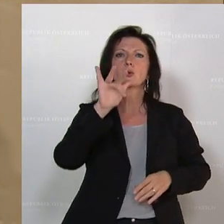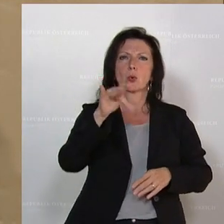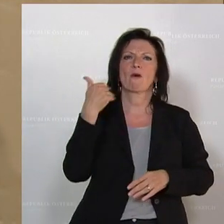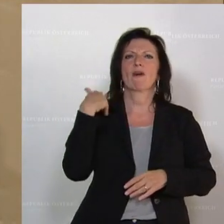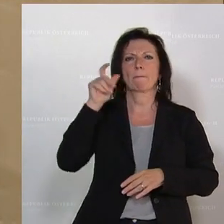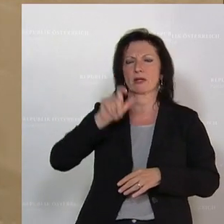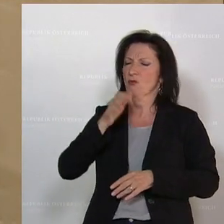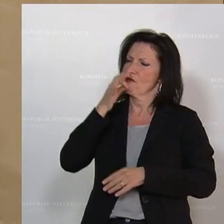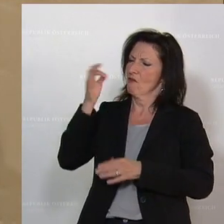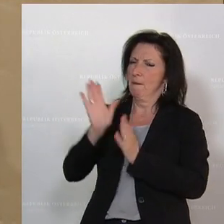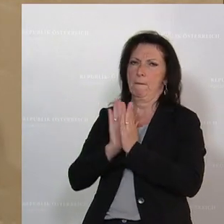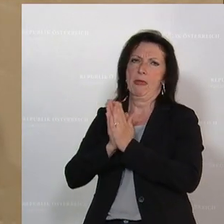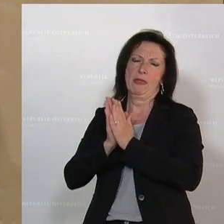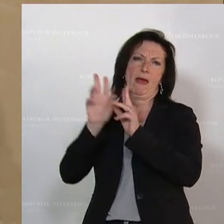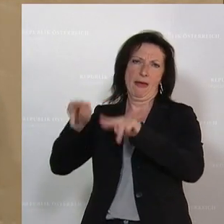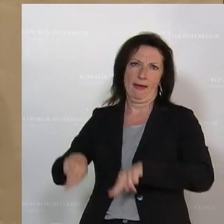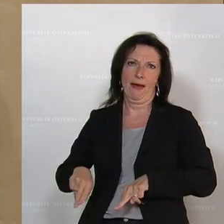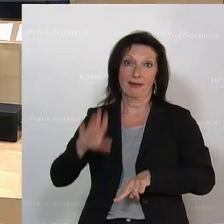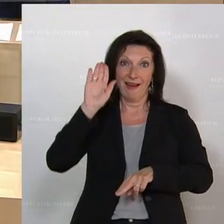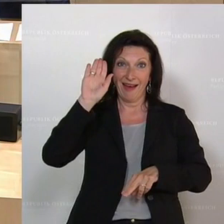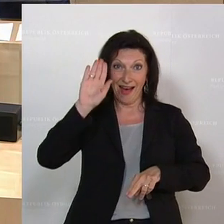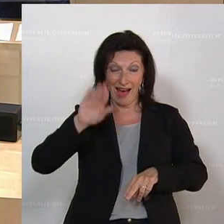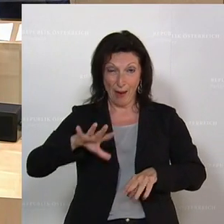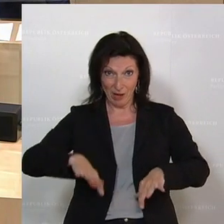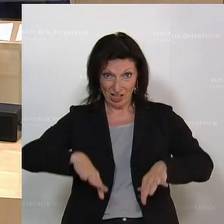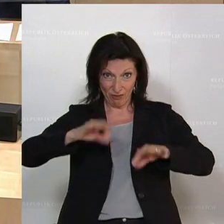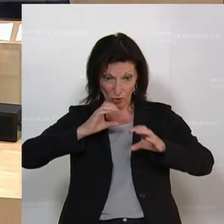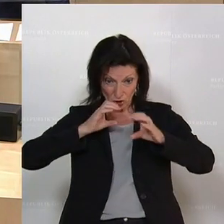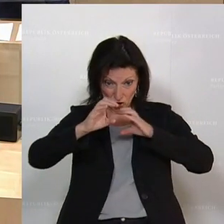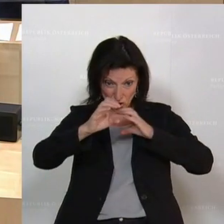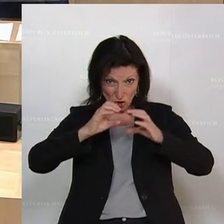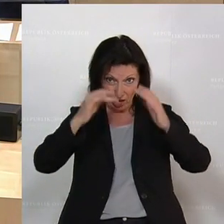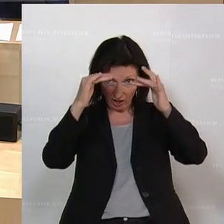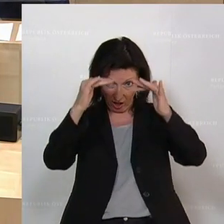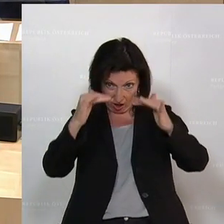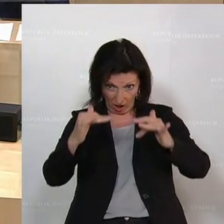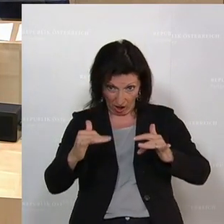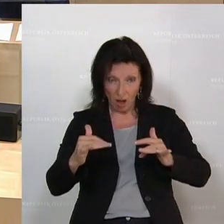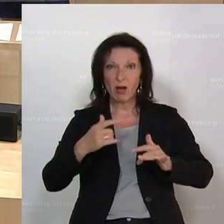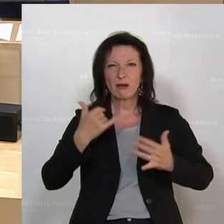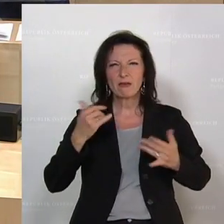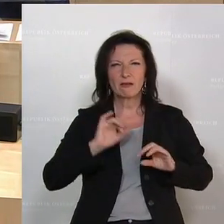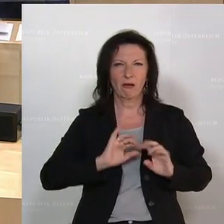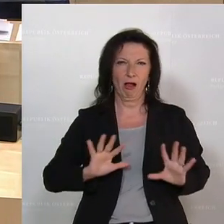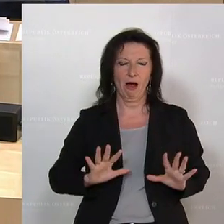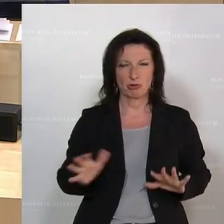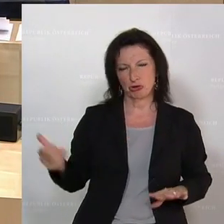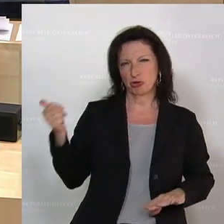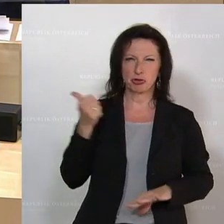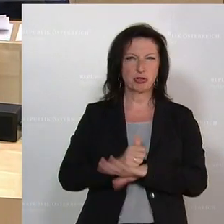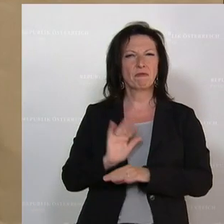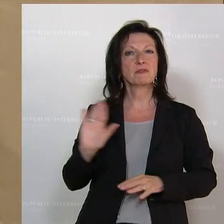gefragt. Seit den Chats, aufgetaucht sind, wissen wir, das war Chefsache. Sie hatten die